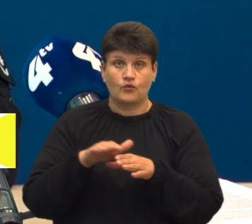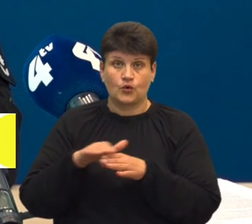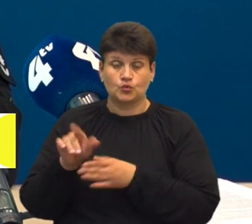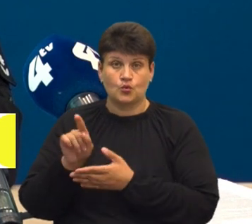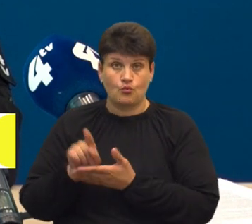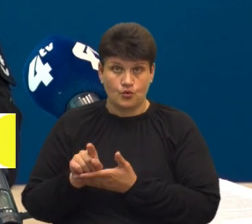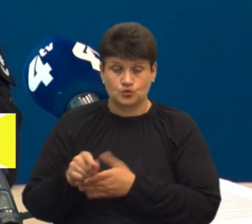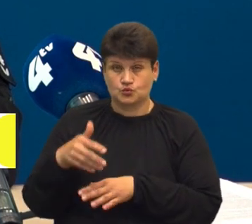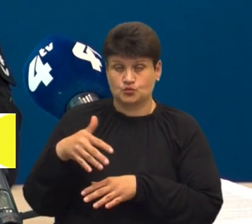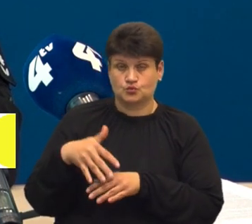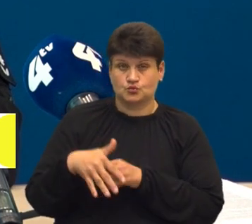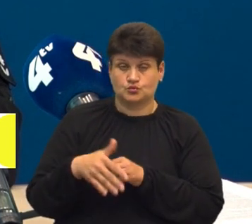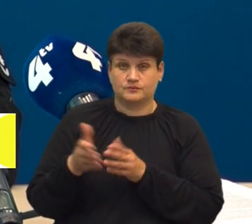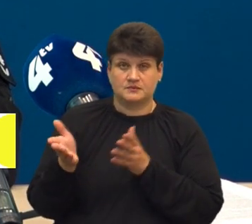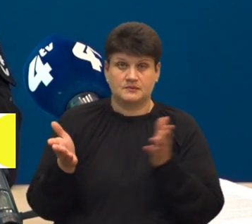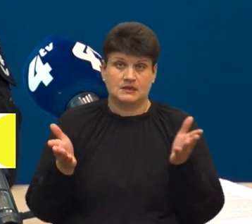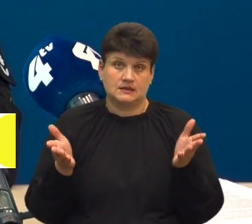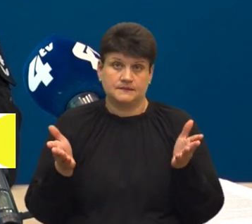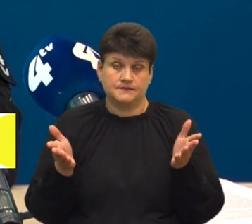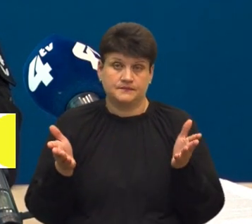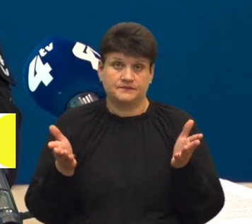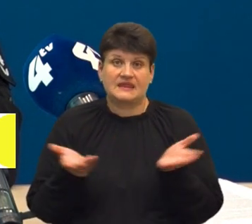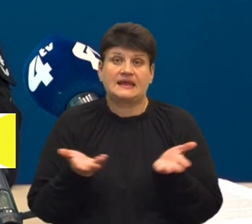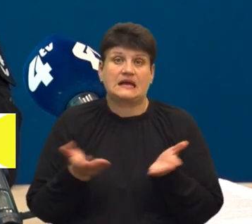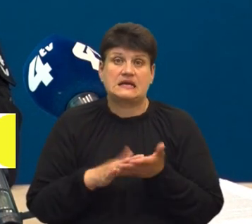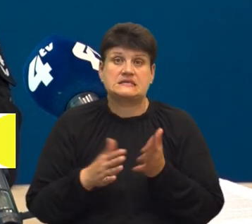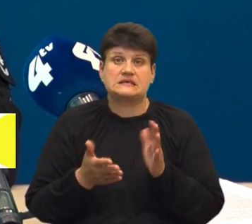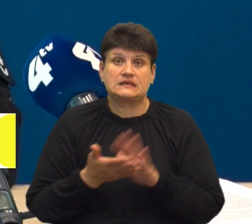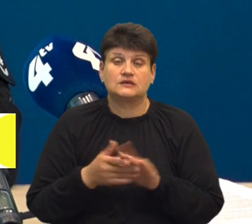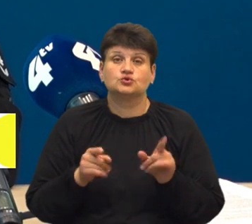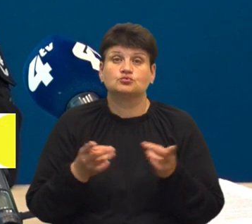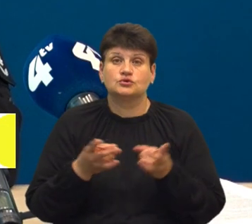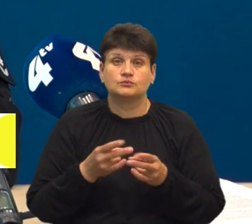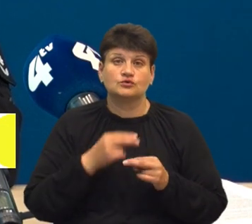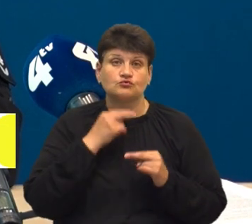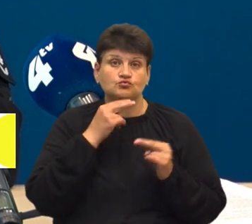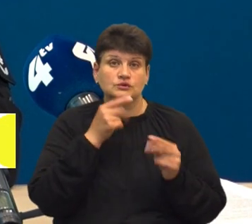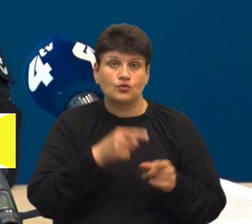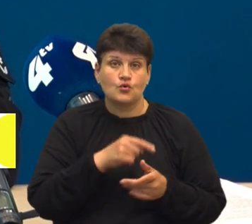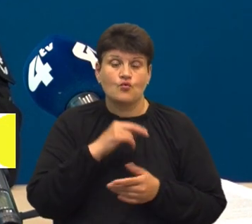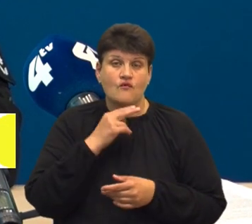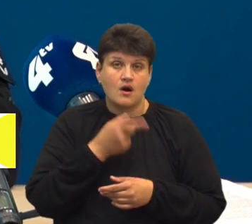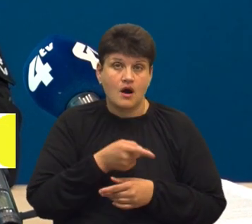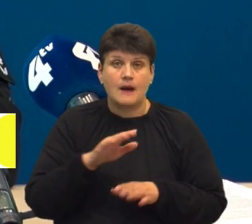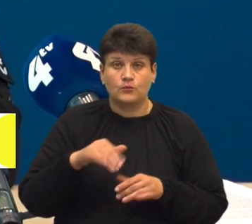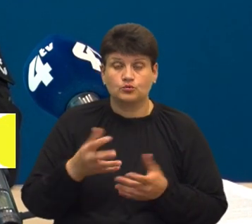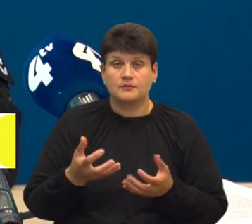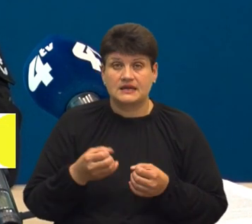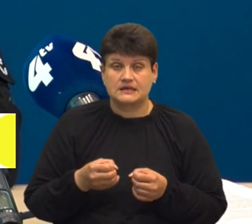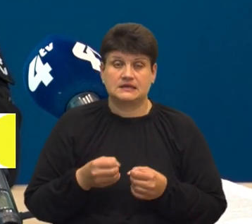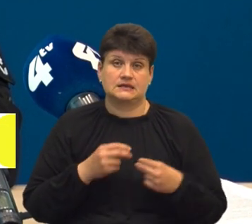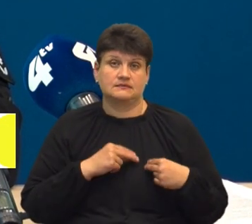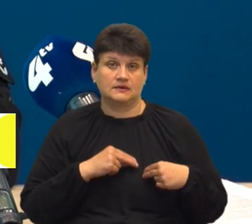зрозуміти, яка ситуація, на що потрібно звернути увагу. А вже потім будуть прийняті кадрові рішення, чи ті